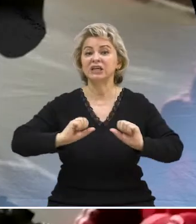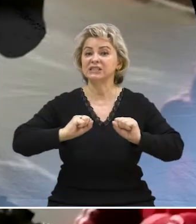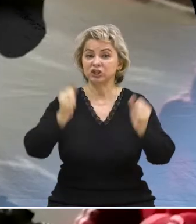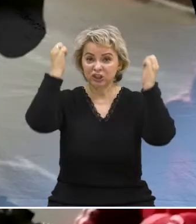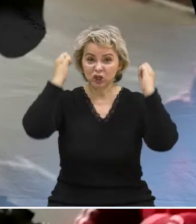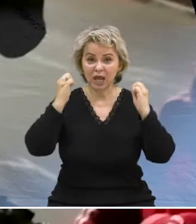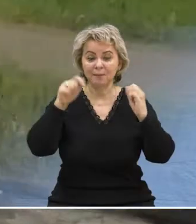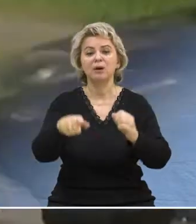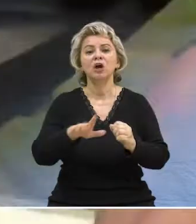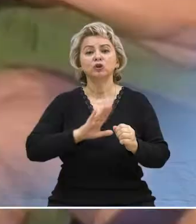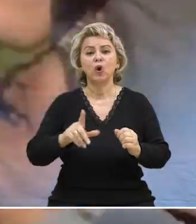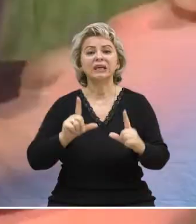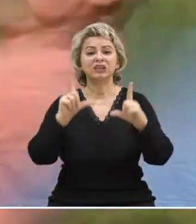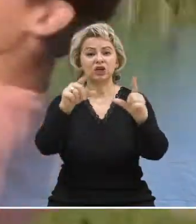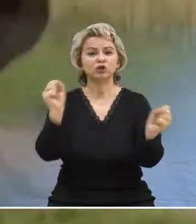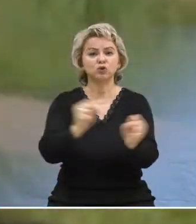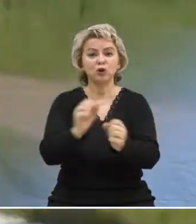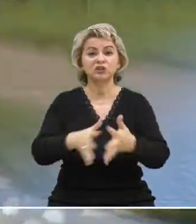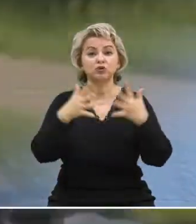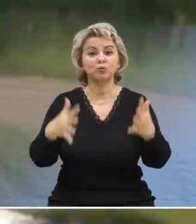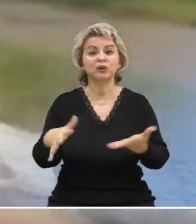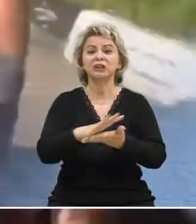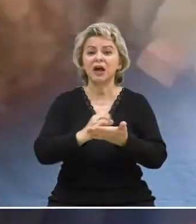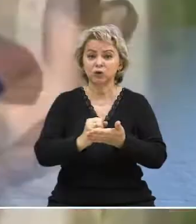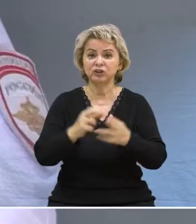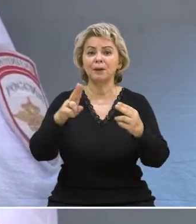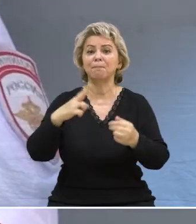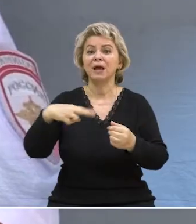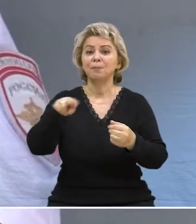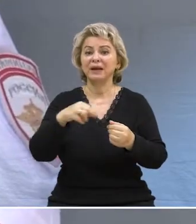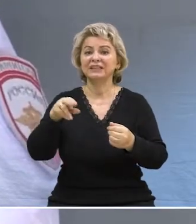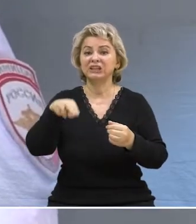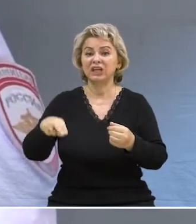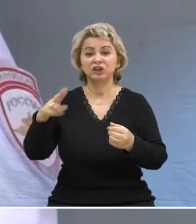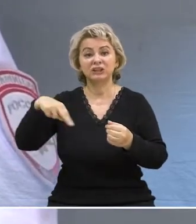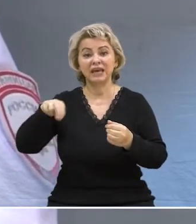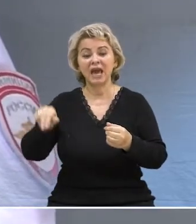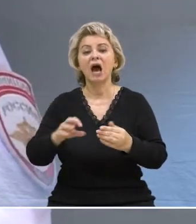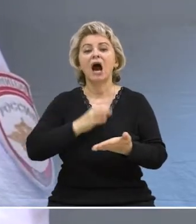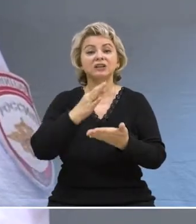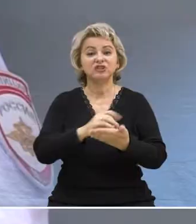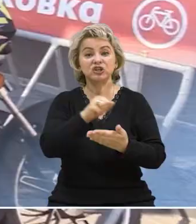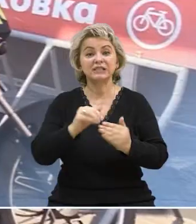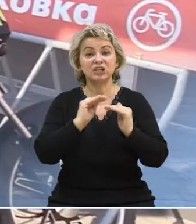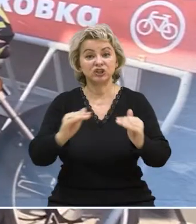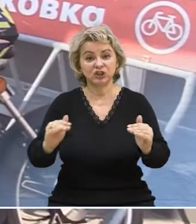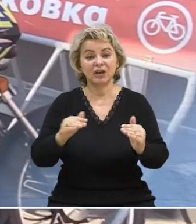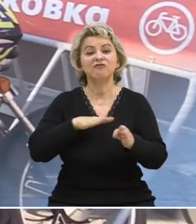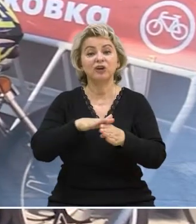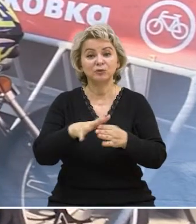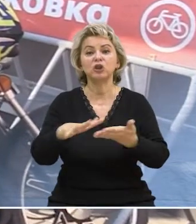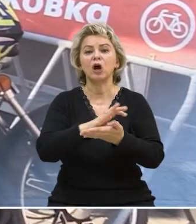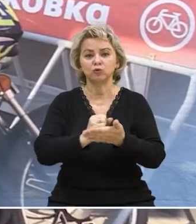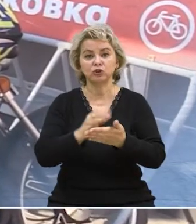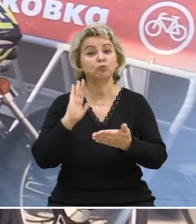не защищены мотошлемами, но еще и лихачат на дороге. На нарушителя правил дорожного движения составляется протокол, а отвечать за подростка,